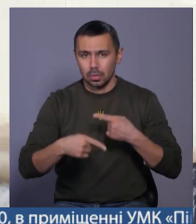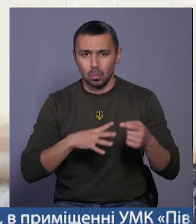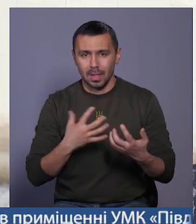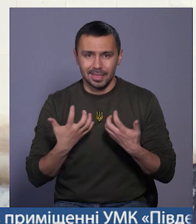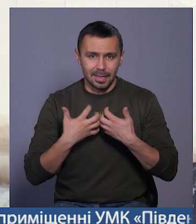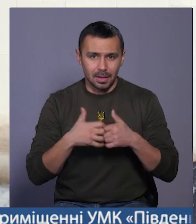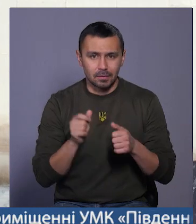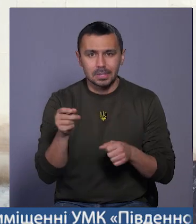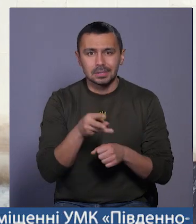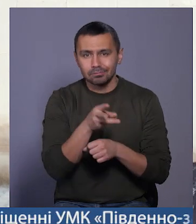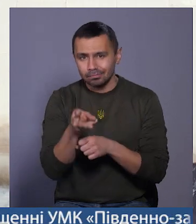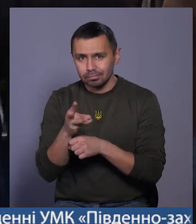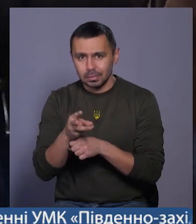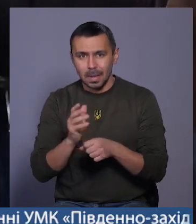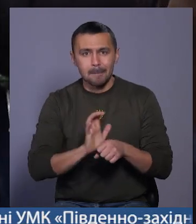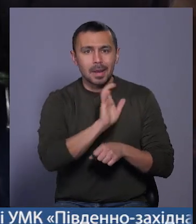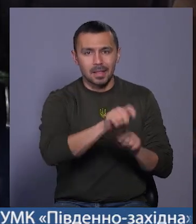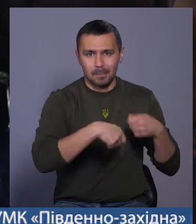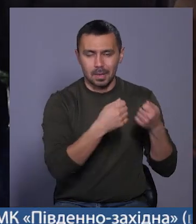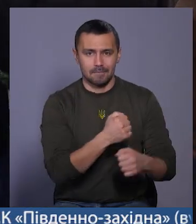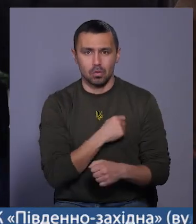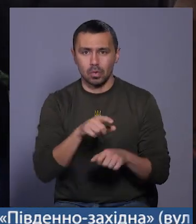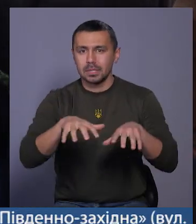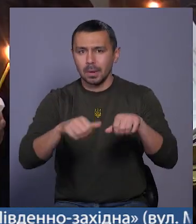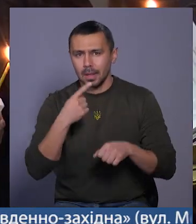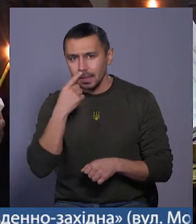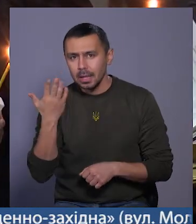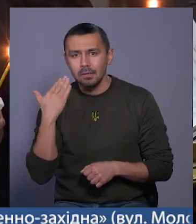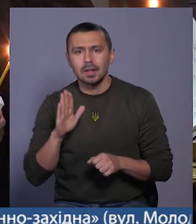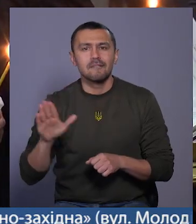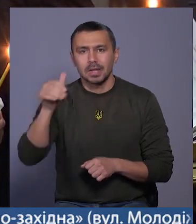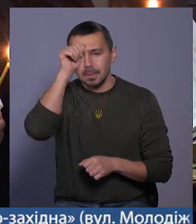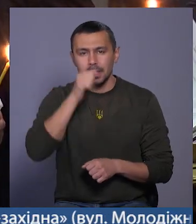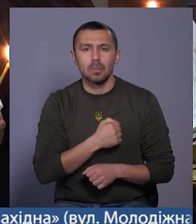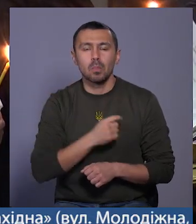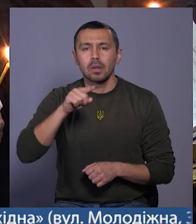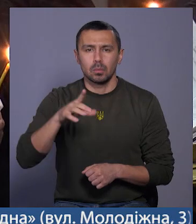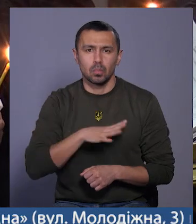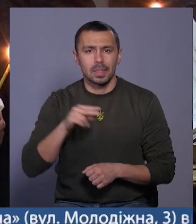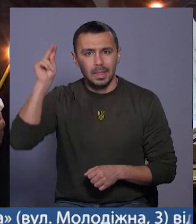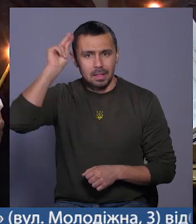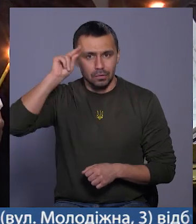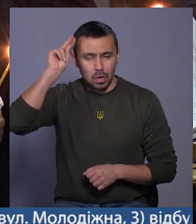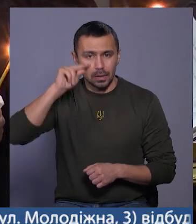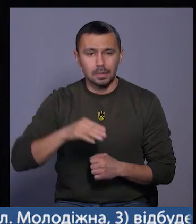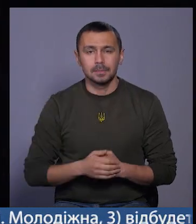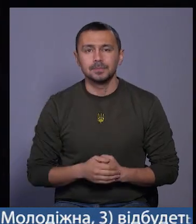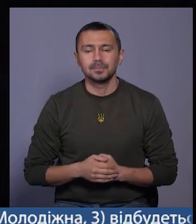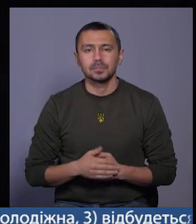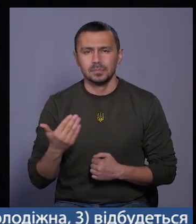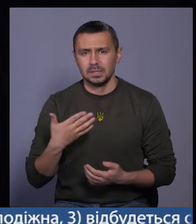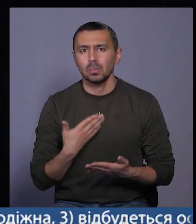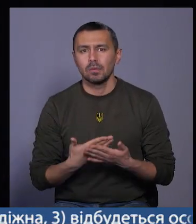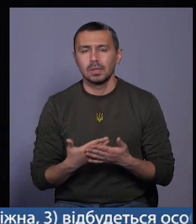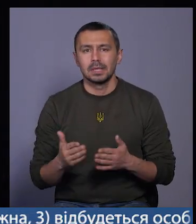техніка. Він знімав ці відео, він перекидав військовий. Його забрали недавно, тільки в вересні мобілізували. Він був на навчанні. І він